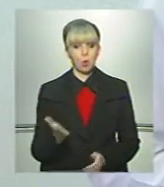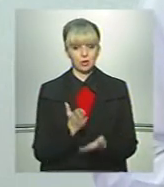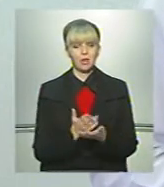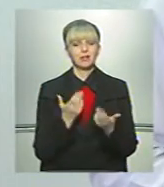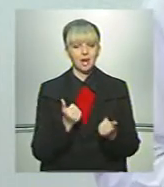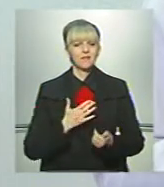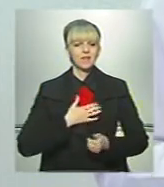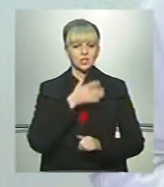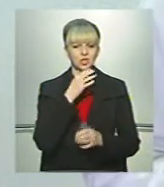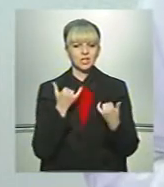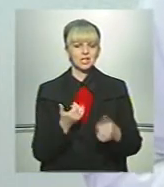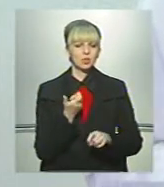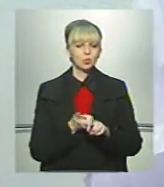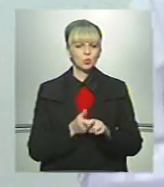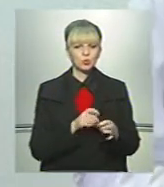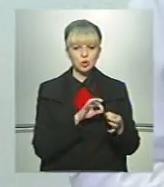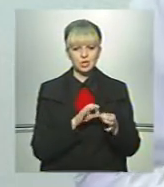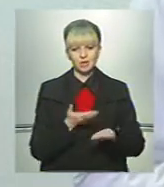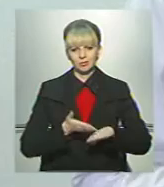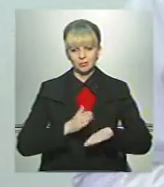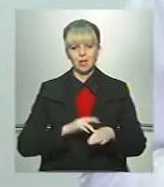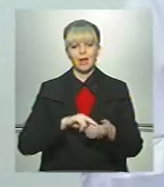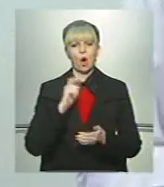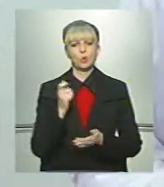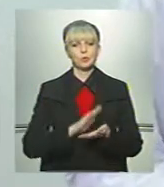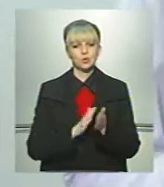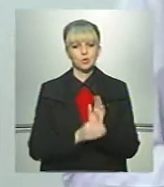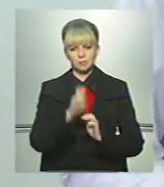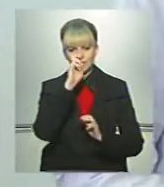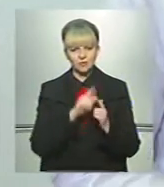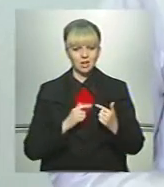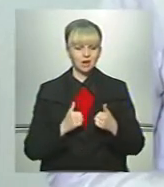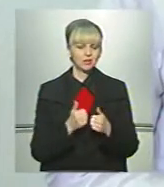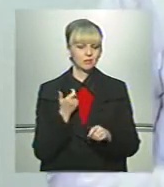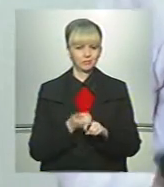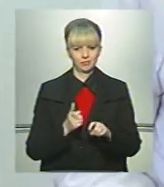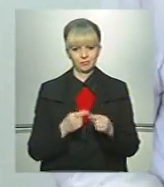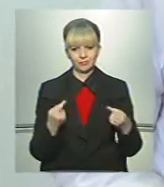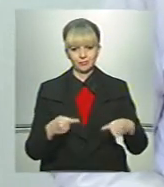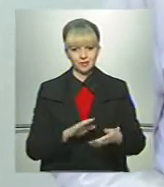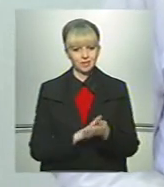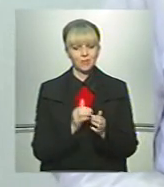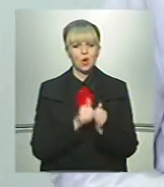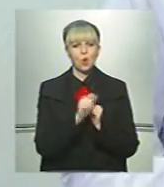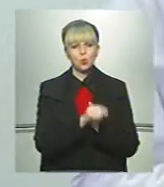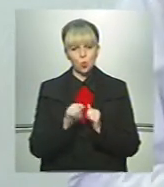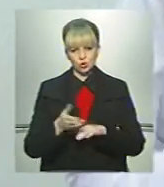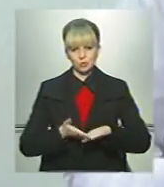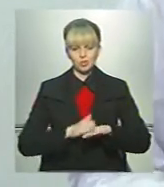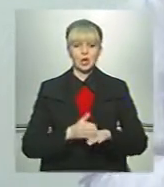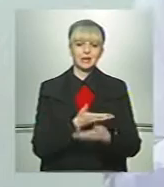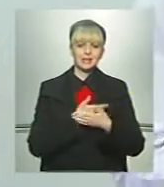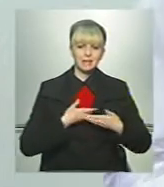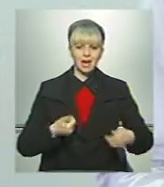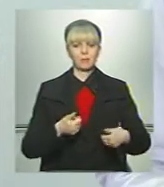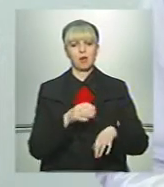Так, в наш час зараз дуже складно. Економічна ситуація в країні, ну вкрай, кожному тяжко. І нам,